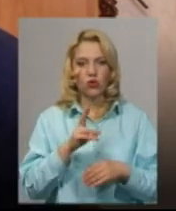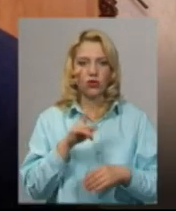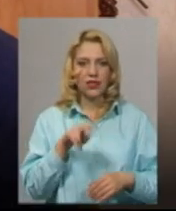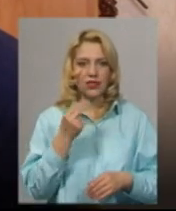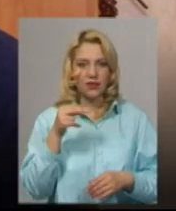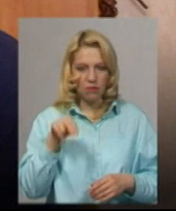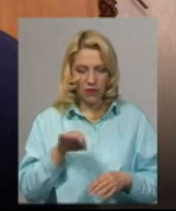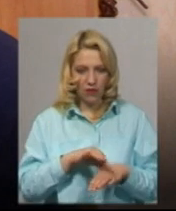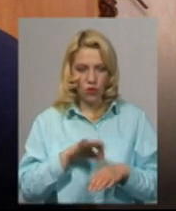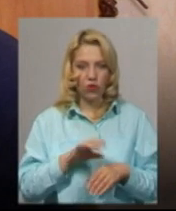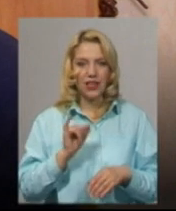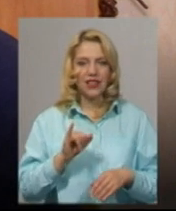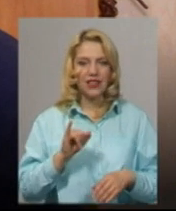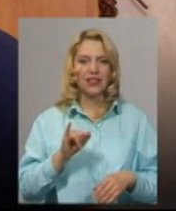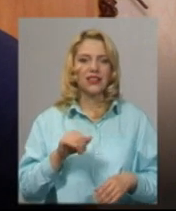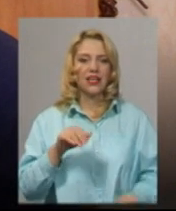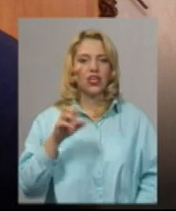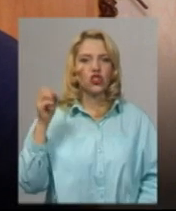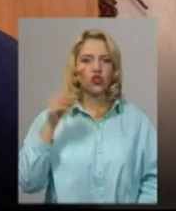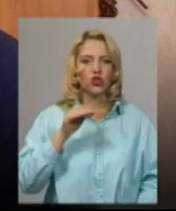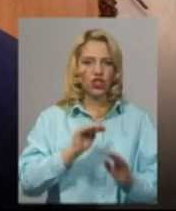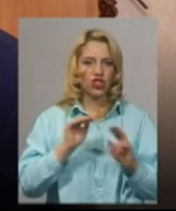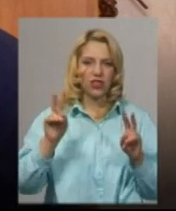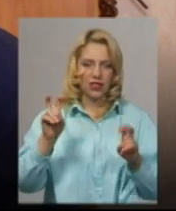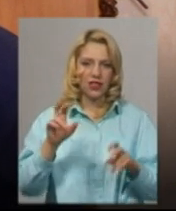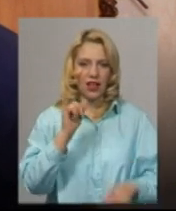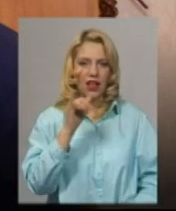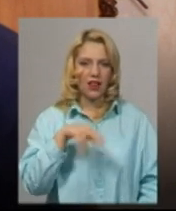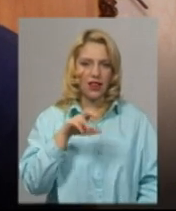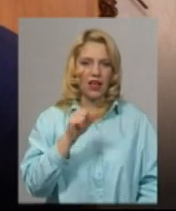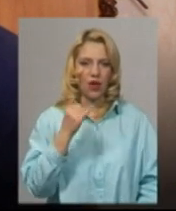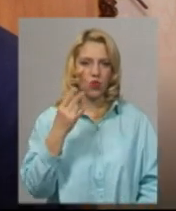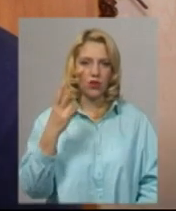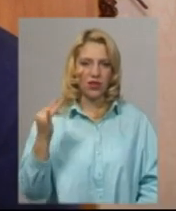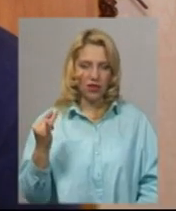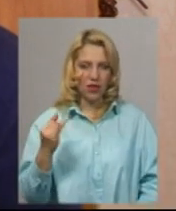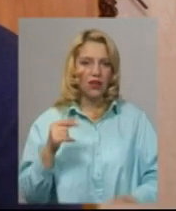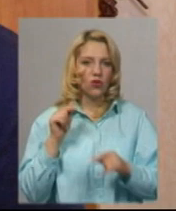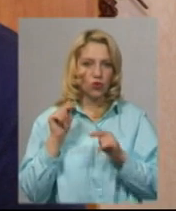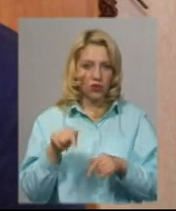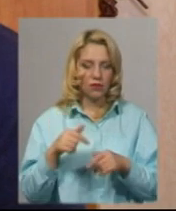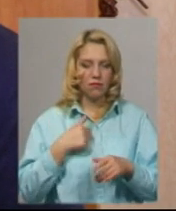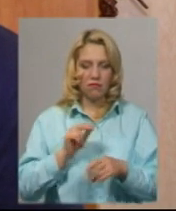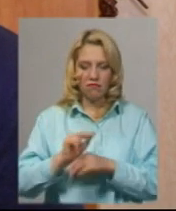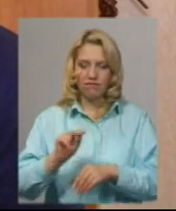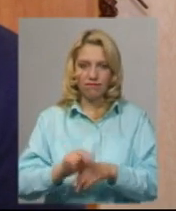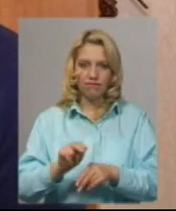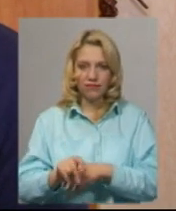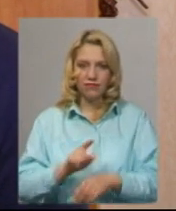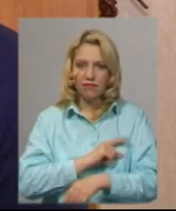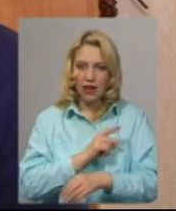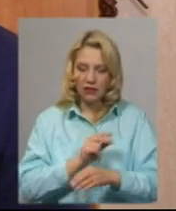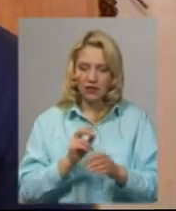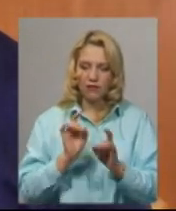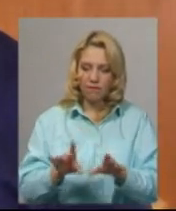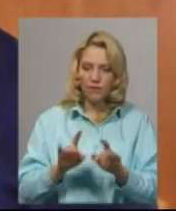і сонячні такі діти – це дауни. У мене я проводив майстер-класи, я їм показую,